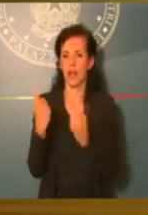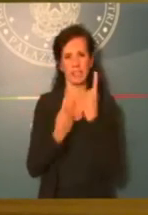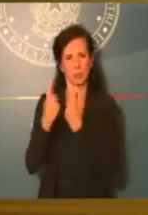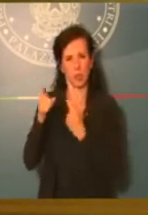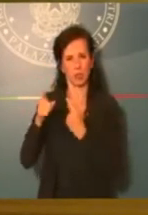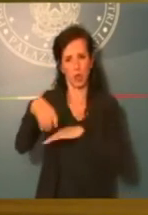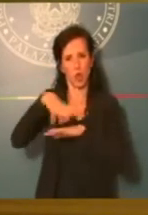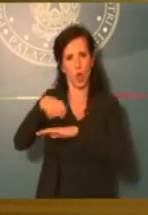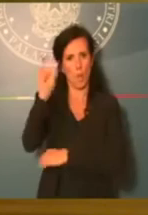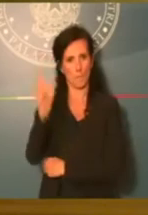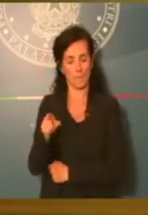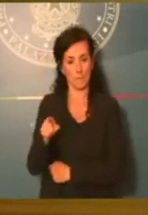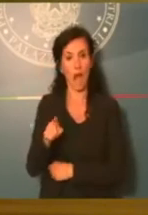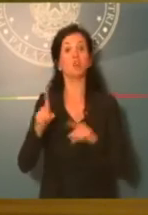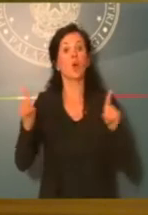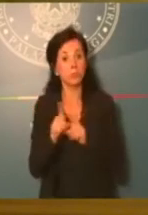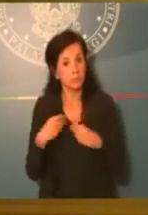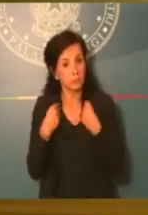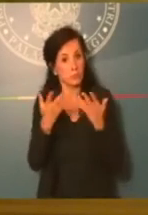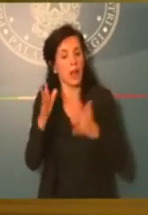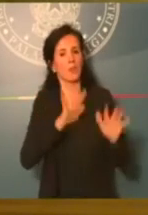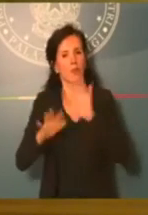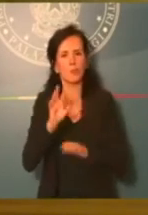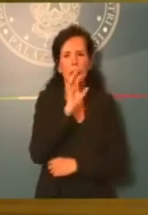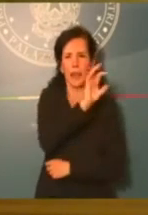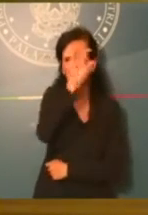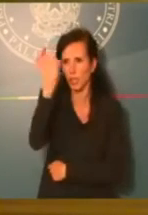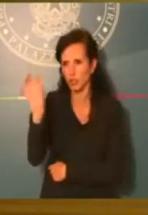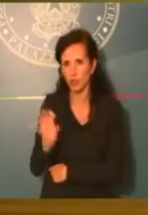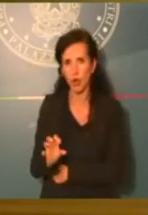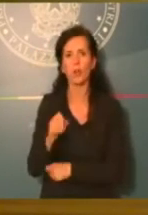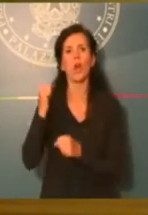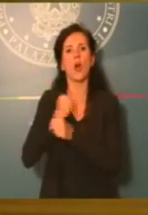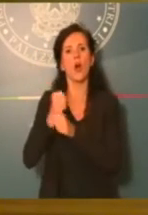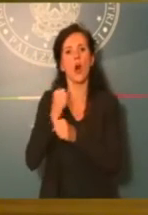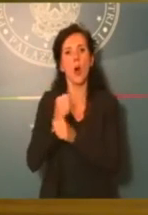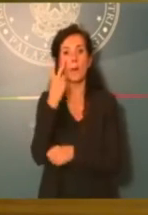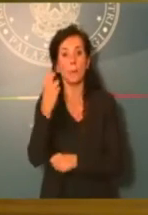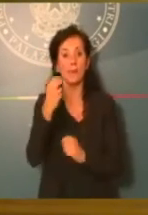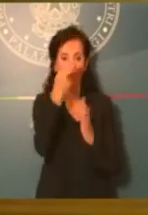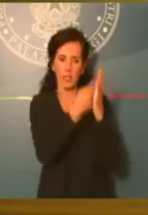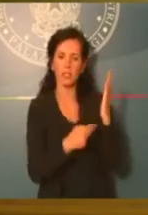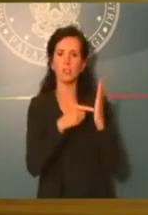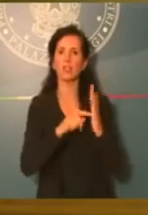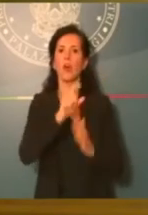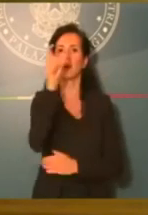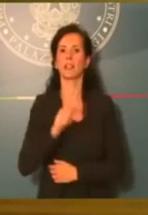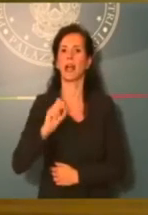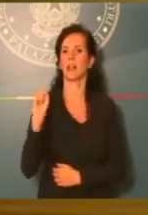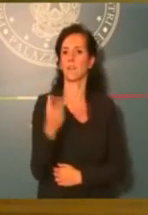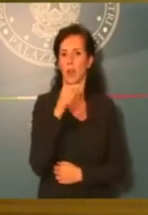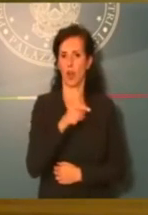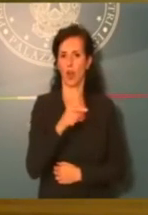regione per regione tutte le opere che sono previste in Italia veloce, quindi nel piano strategico delle